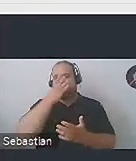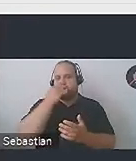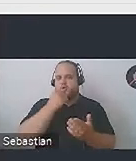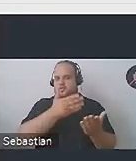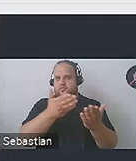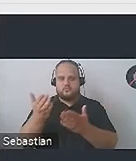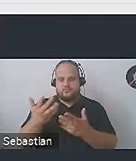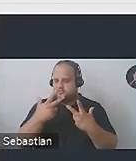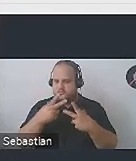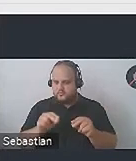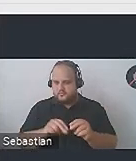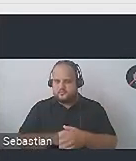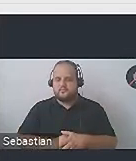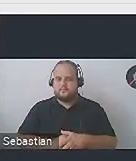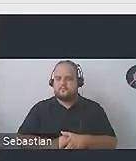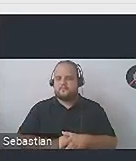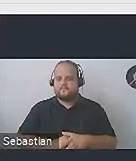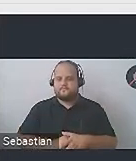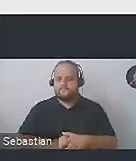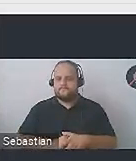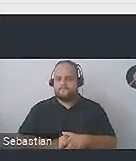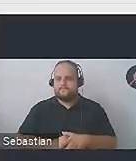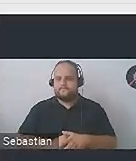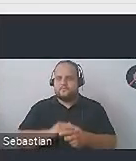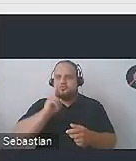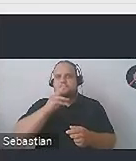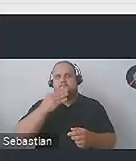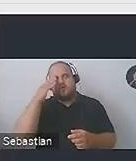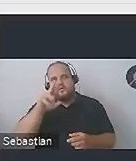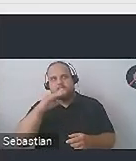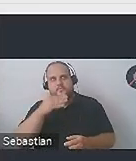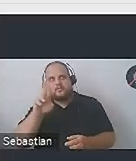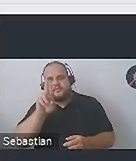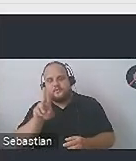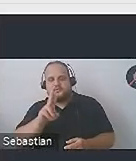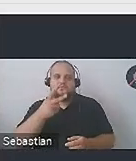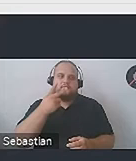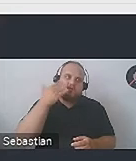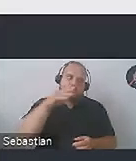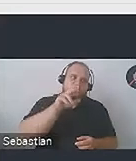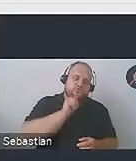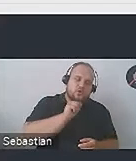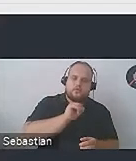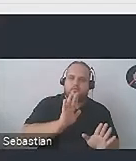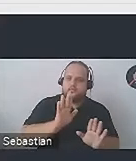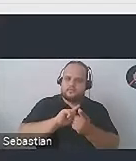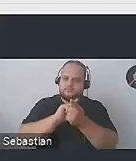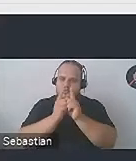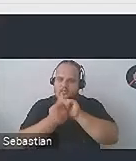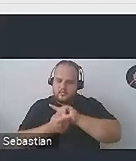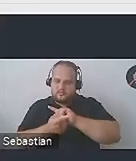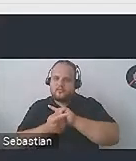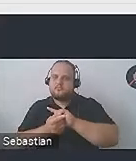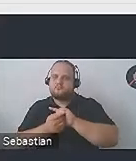Otóż wcale nie. To nie jest kwestia preferencji, że ktoś woli bardziej niebieskie, a ktoś bardziej zielone. Tylko zmiana kontrastu